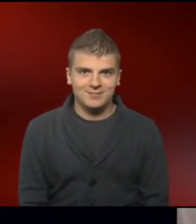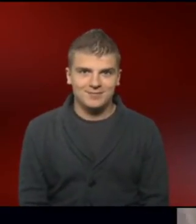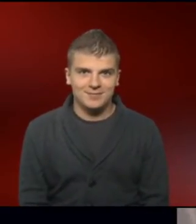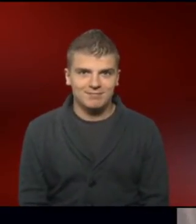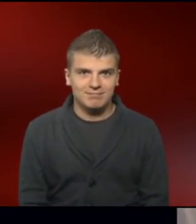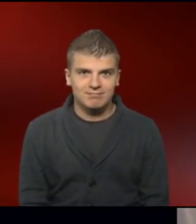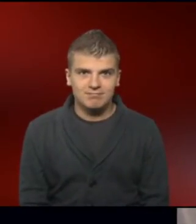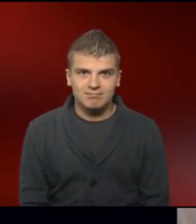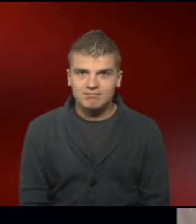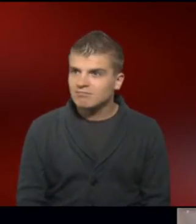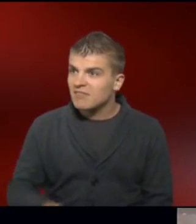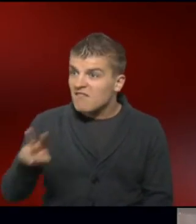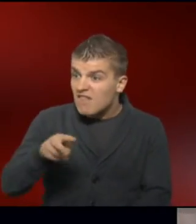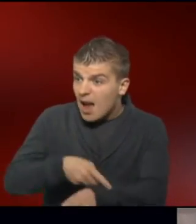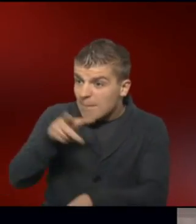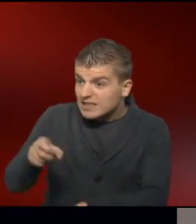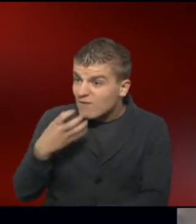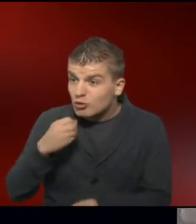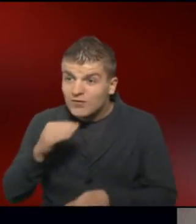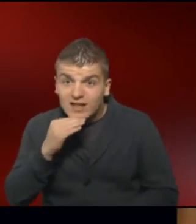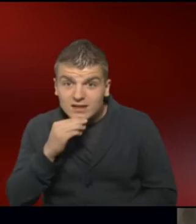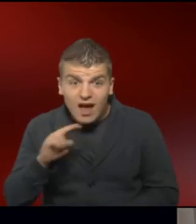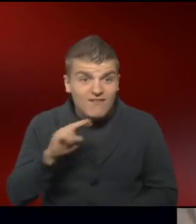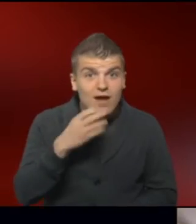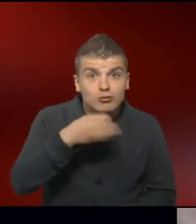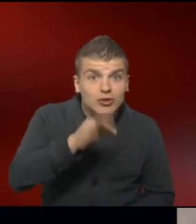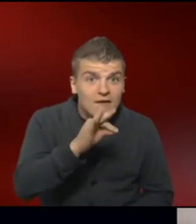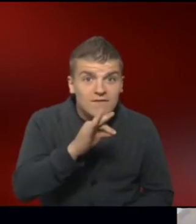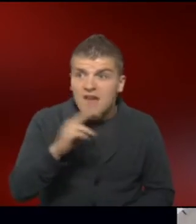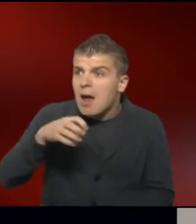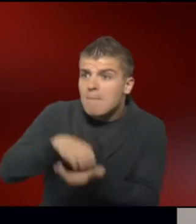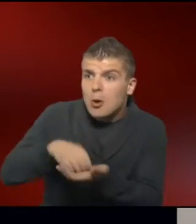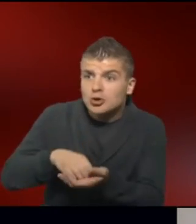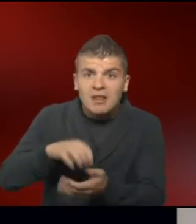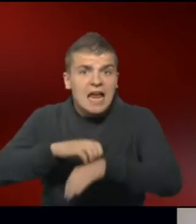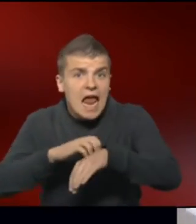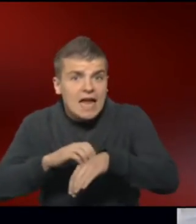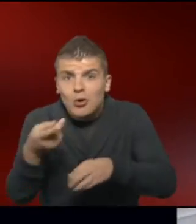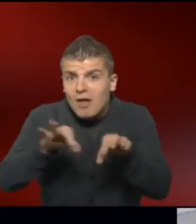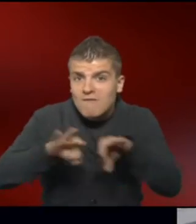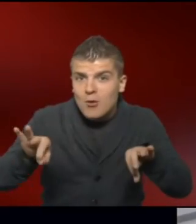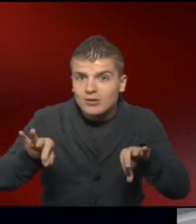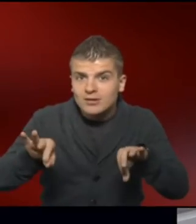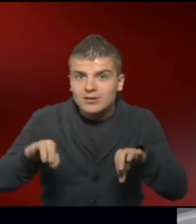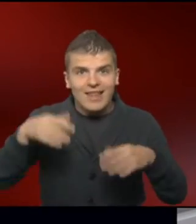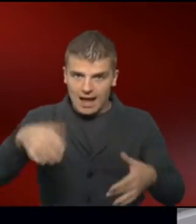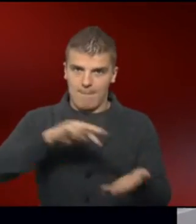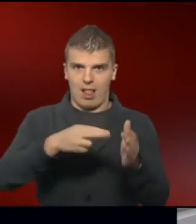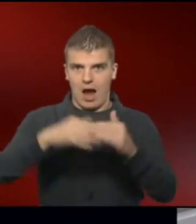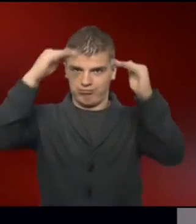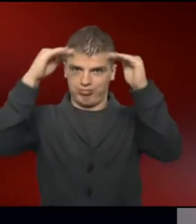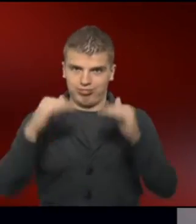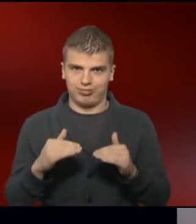Welcher Patient Wasser möchte und wer Kaffee, wer sein Brötchen lieber mit Käse isst oder mit Wurst, das steht alles auf einem Plan.